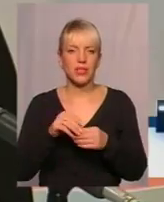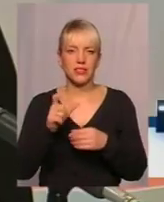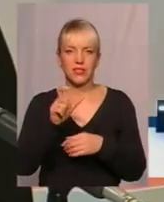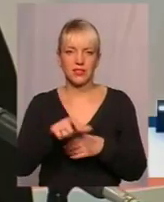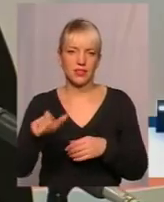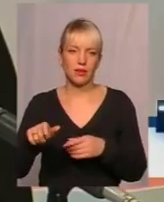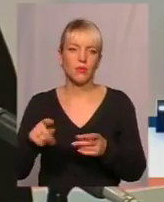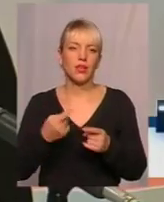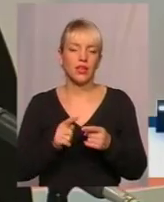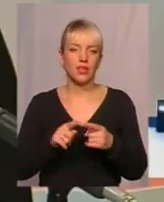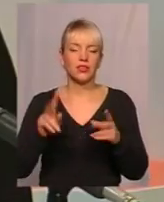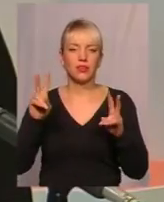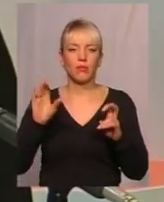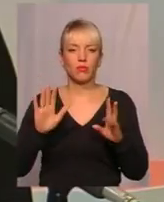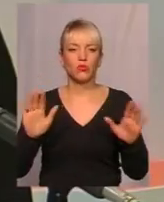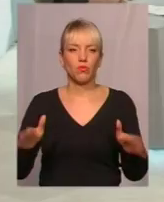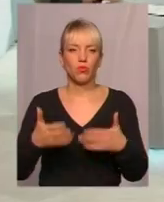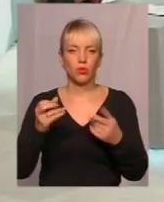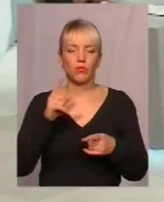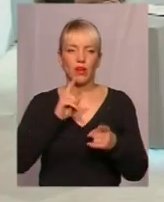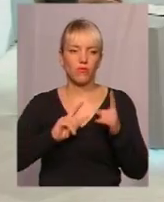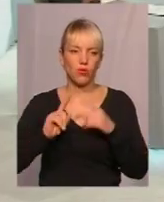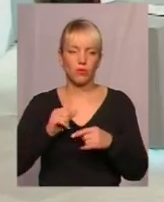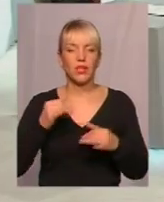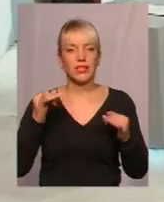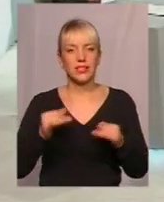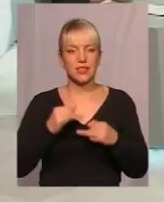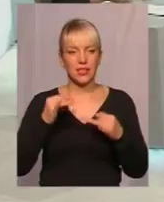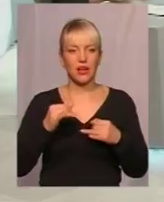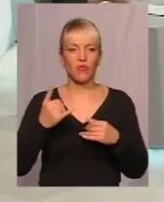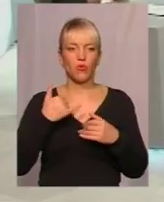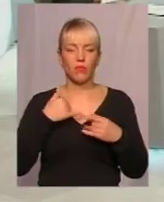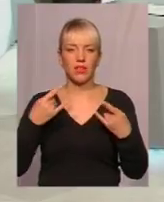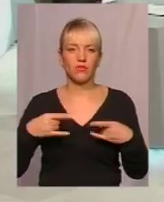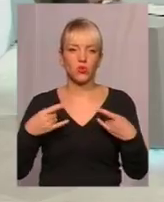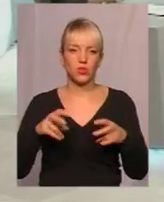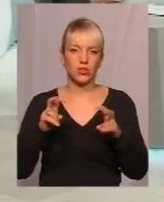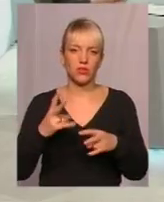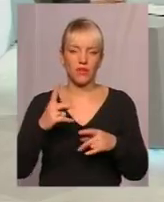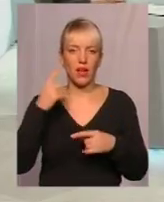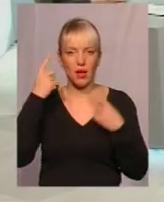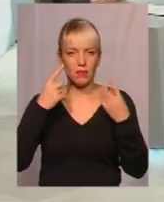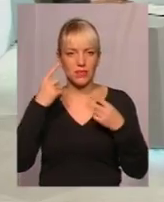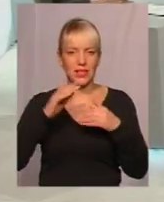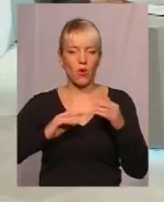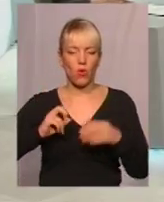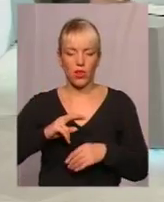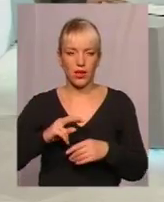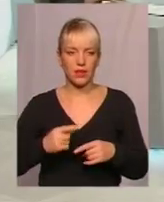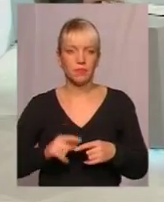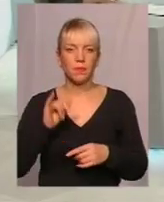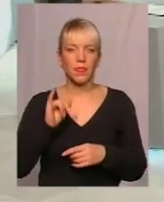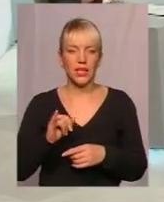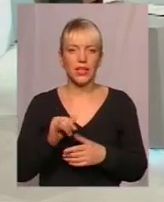будут ну, подняты и на форуме Вот цікаво у нас в студии тут сидит два психолога психотерапевта